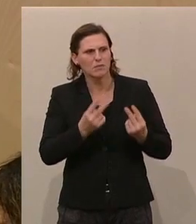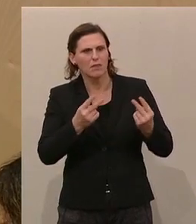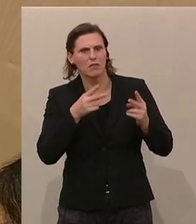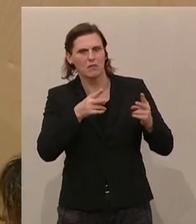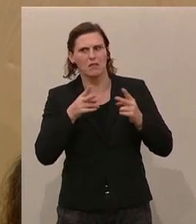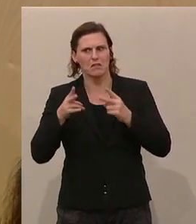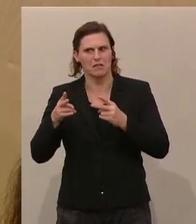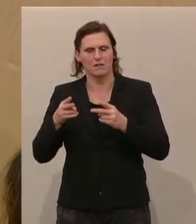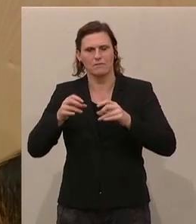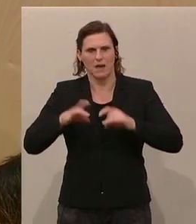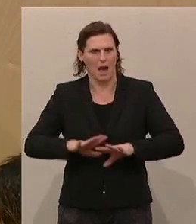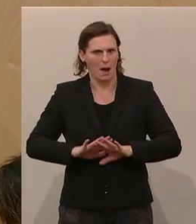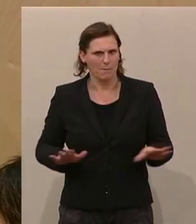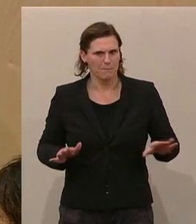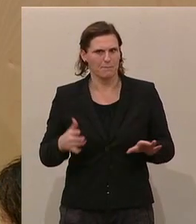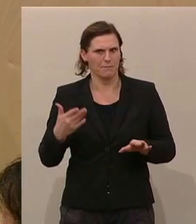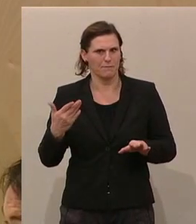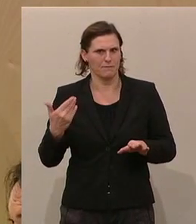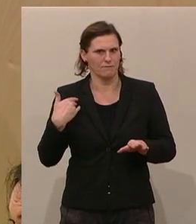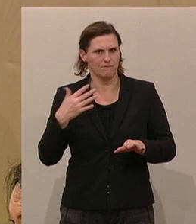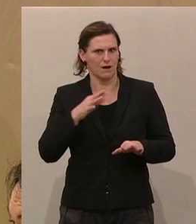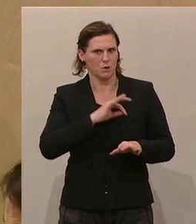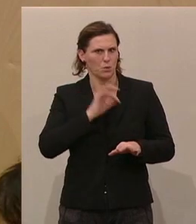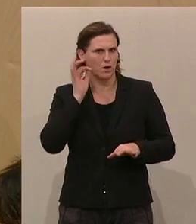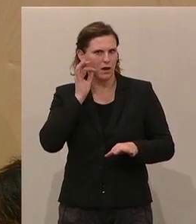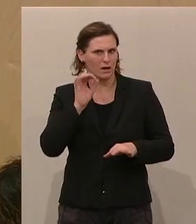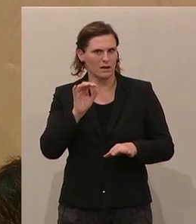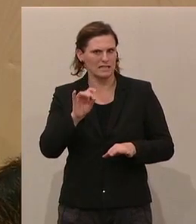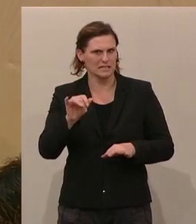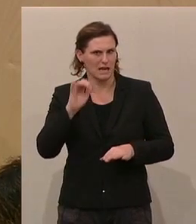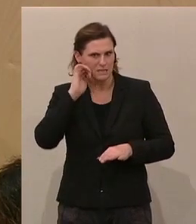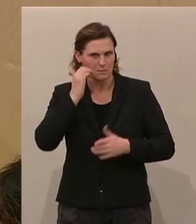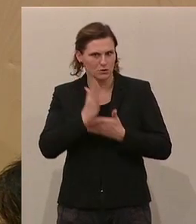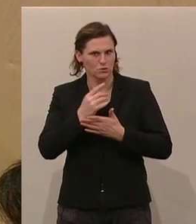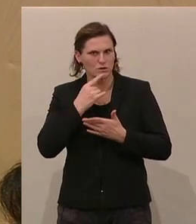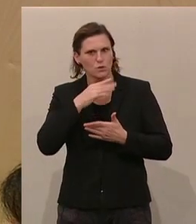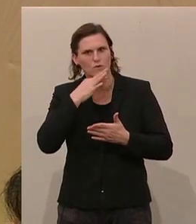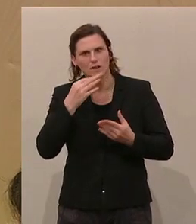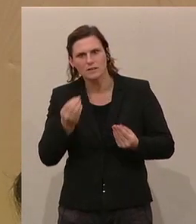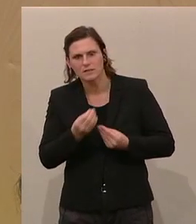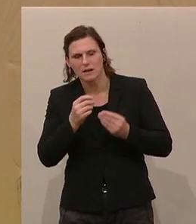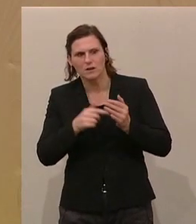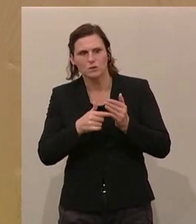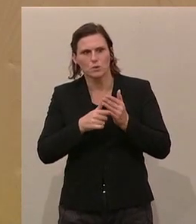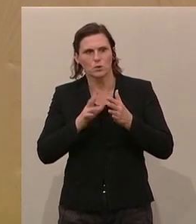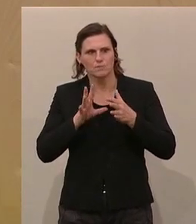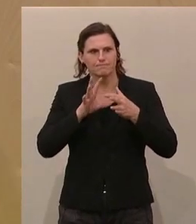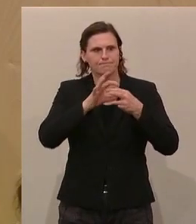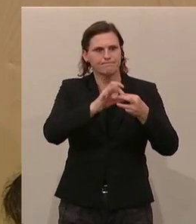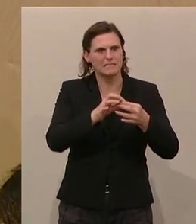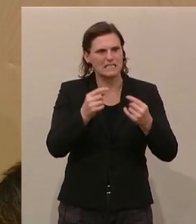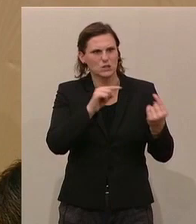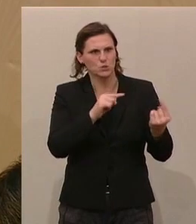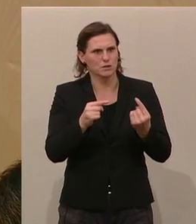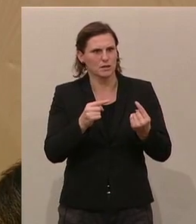Die Frau Kollegin Salzmann hat es ja auch angesprochen. Es gäbe noch viele Dinge, die man gerade auch in dem Zusammenhang mit Lehramtsstudenten diskutieren